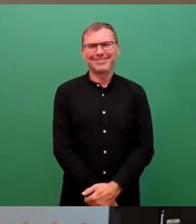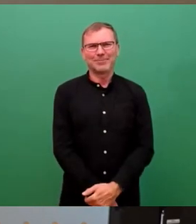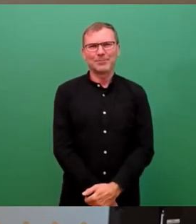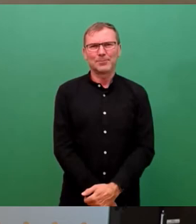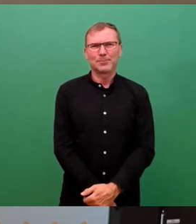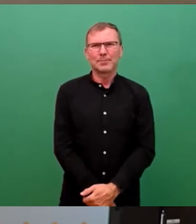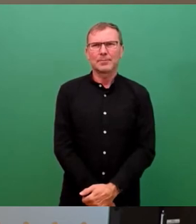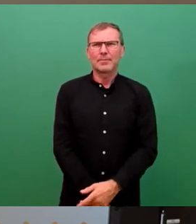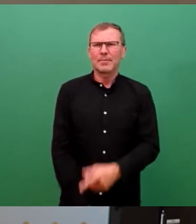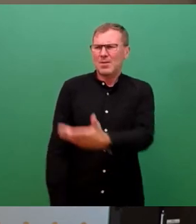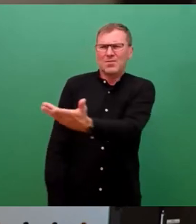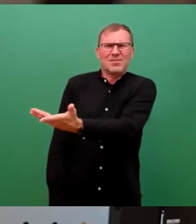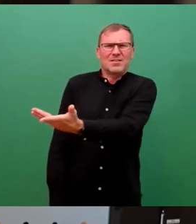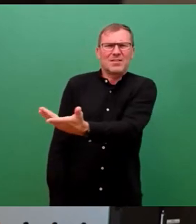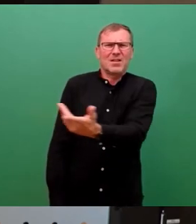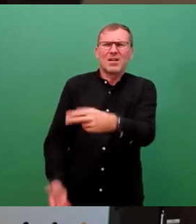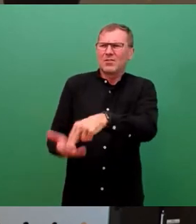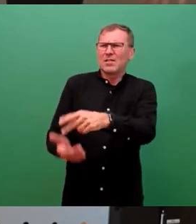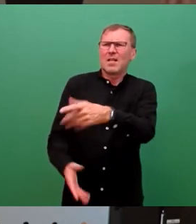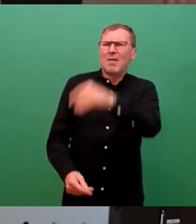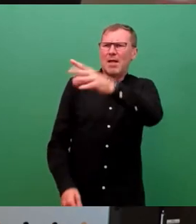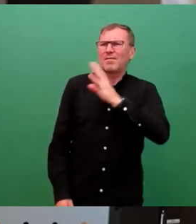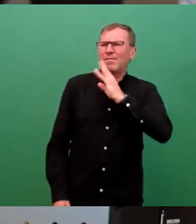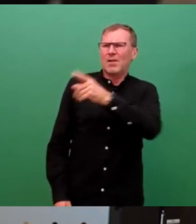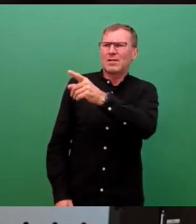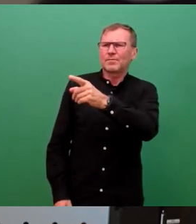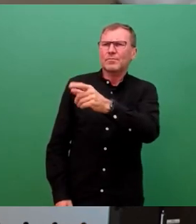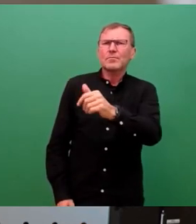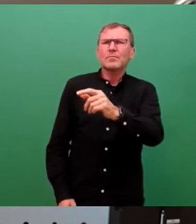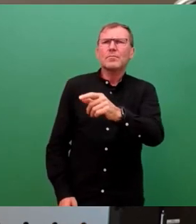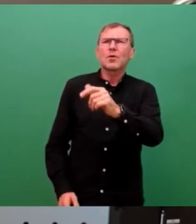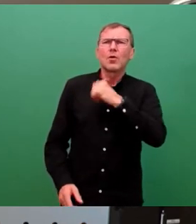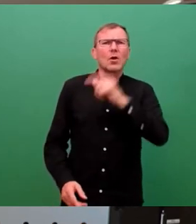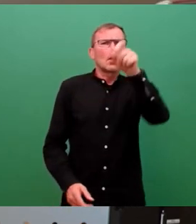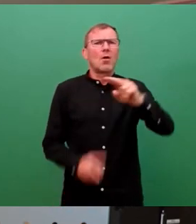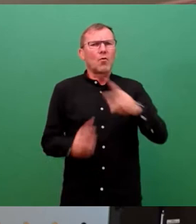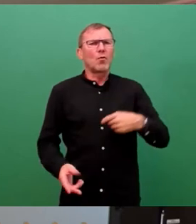Stellt sich hier hin zum Anfang und ruft die Leute zur Ruhe. Das kann doch wohl nicht sein.